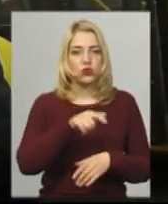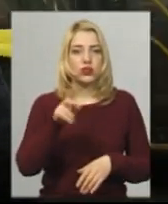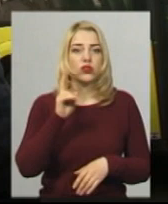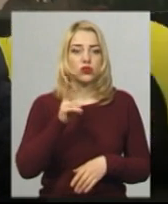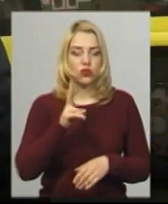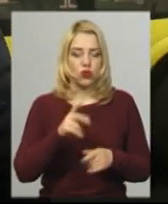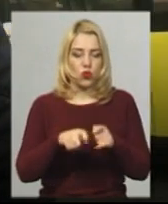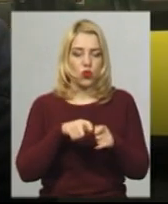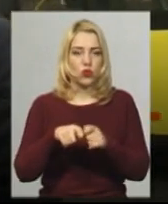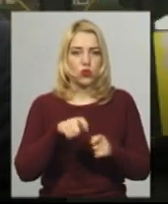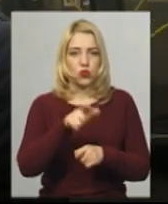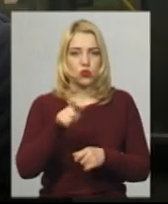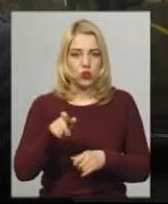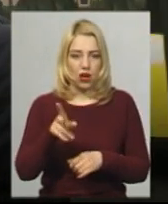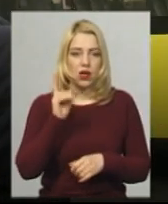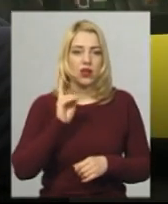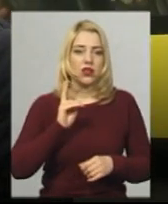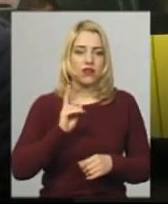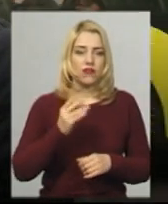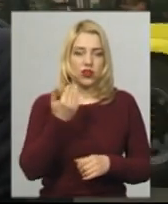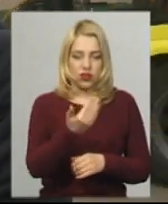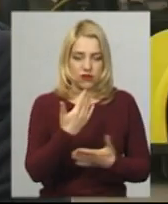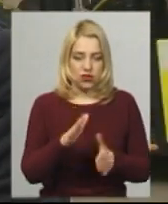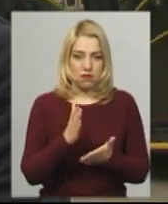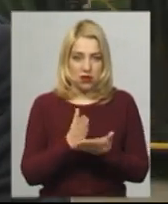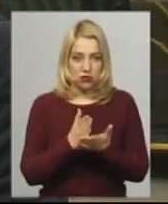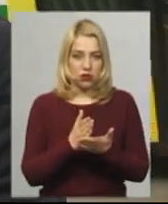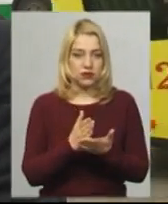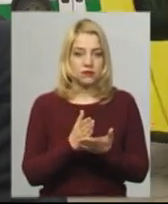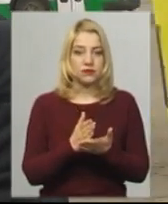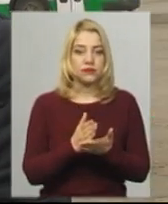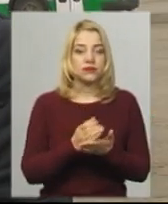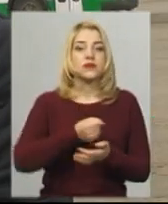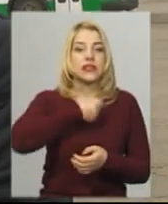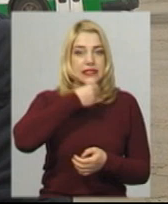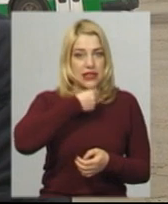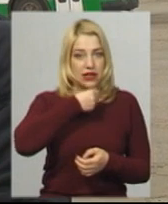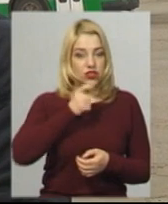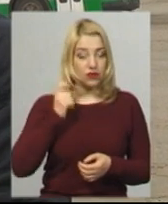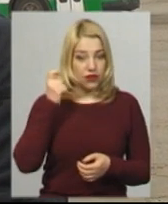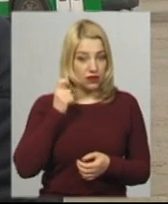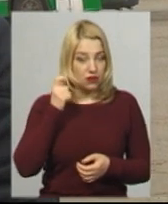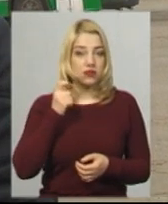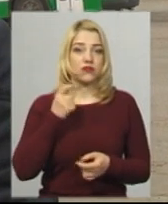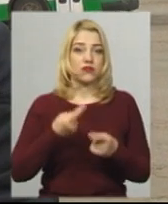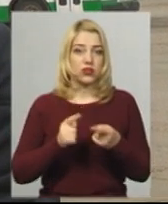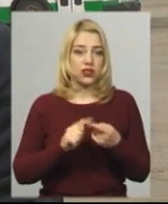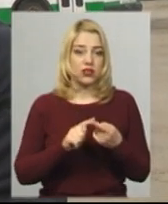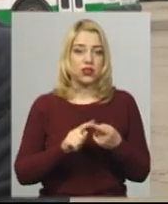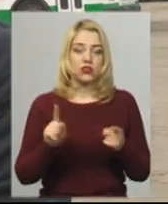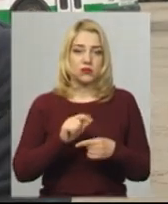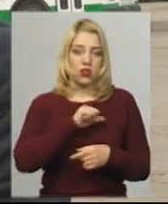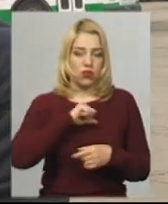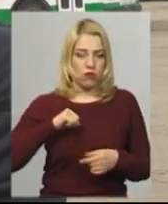працюють кондукторами, і вони мають вже трошечки старший вік, щоб вони в